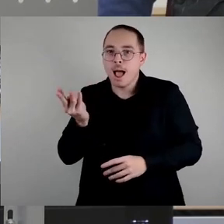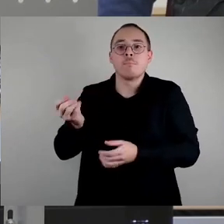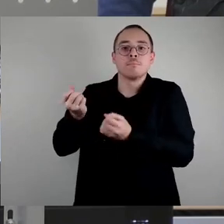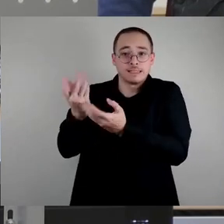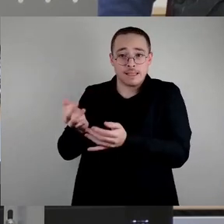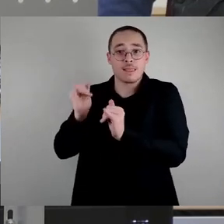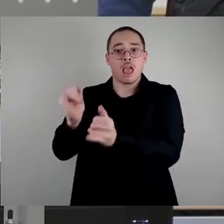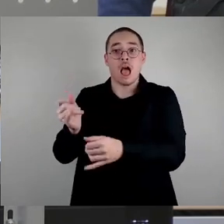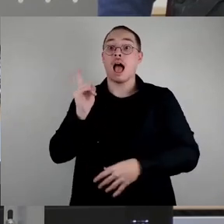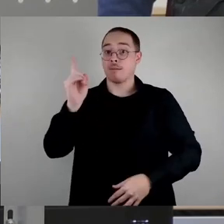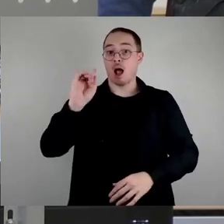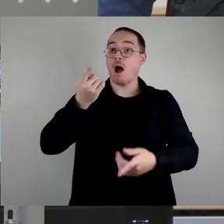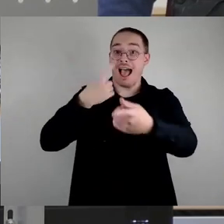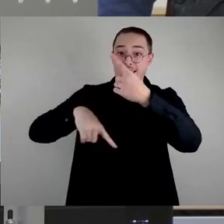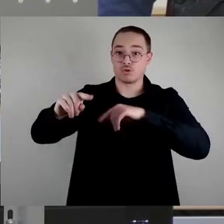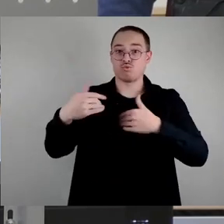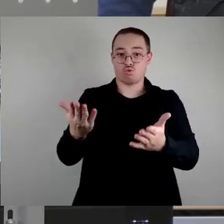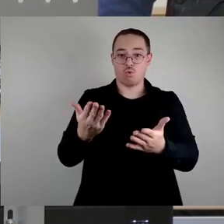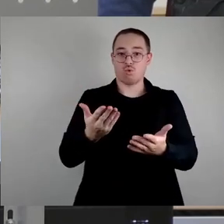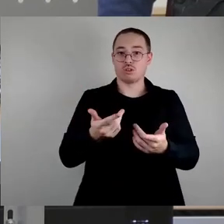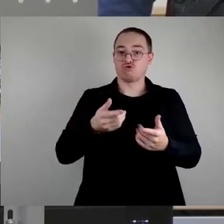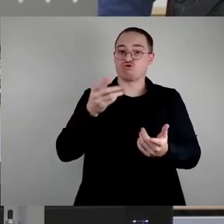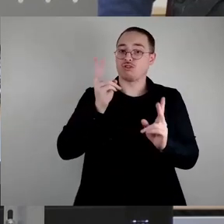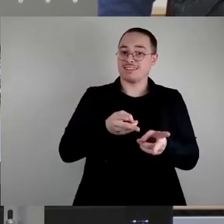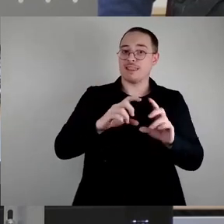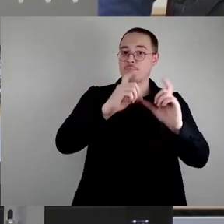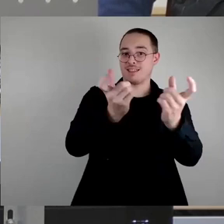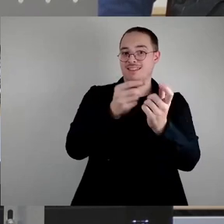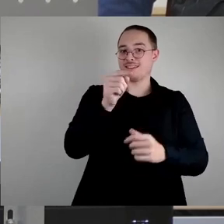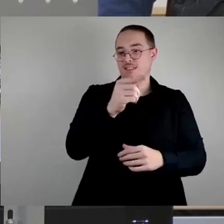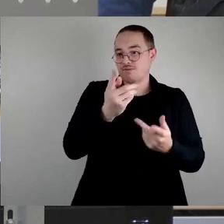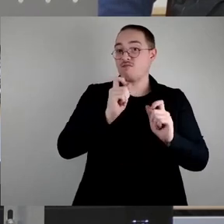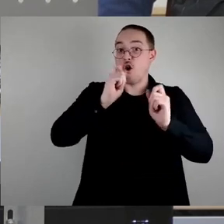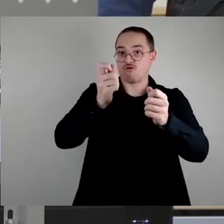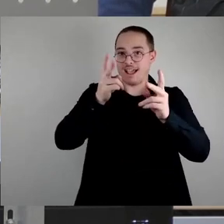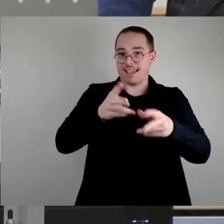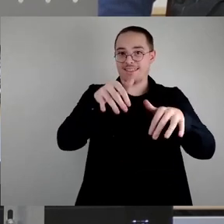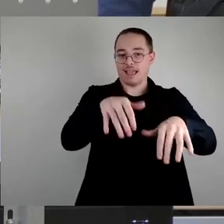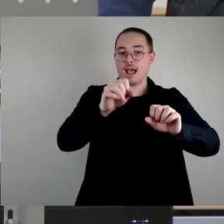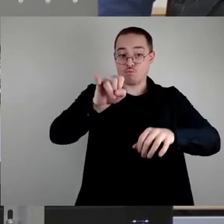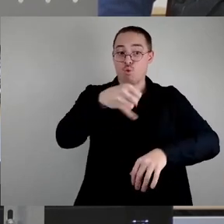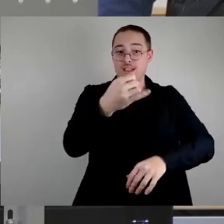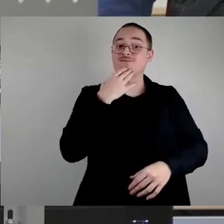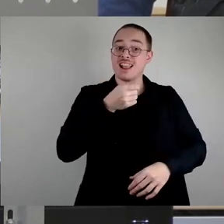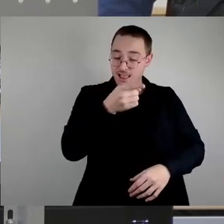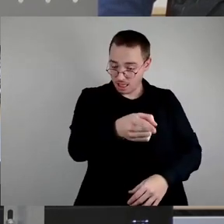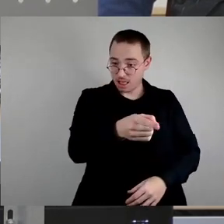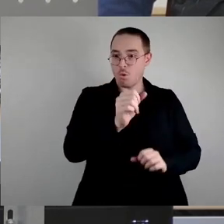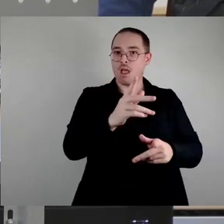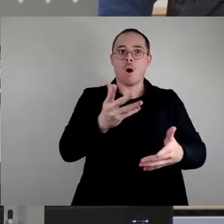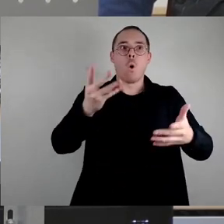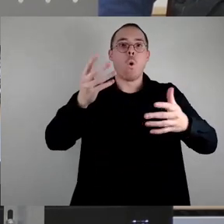konkrete Projekte mit dem Vorschlagsrecht zum Beispiel, was die Stadtbezirke ja in allen Angelegenheiten haben, initiiert werden, man dann